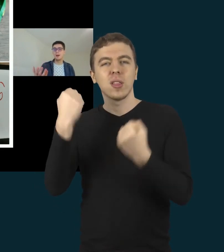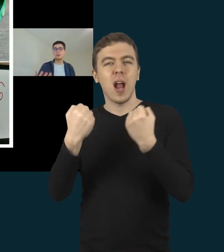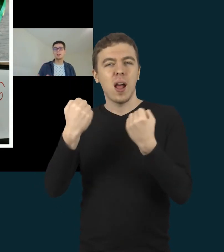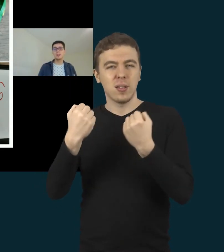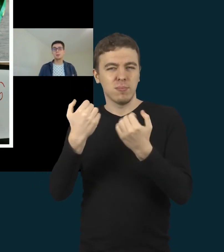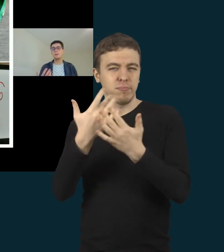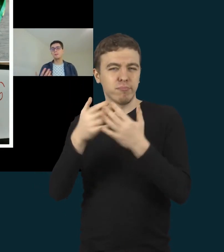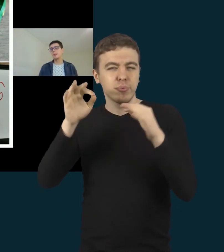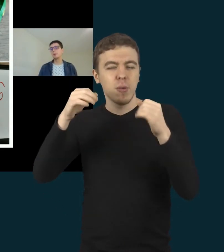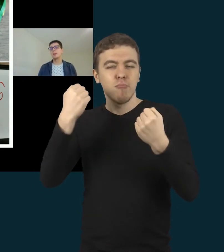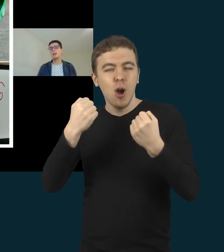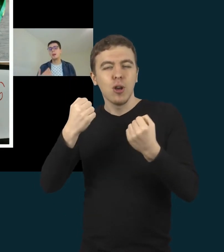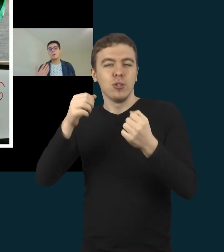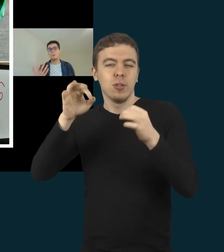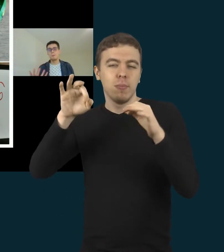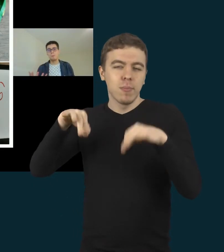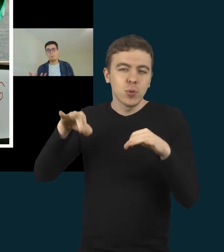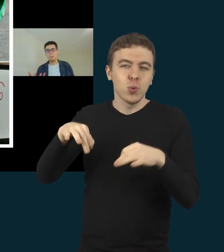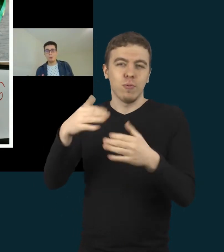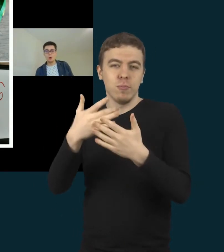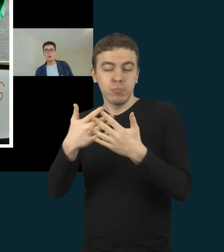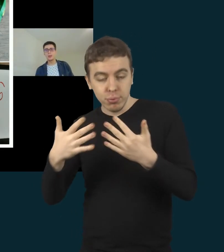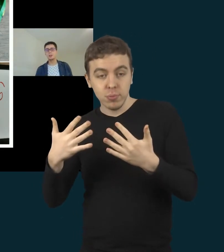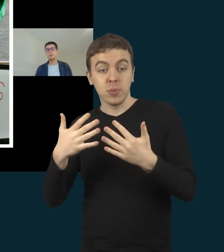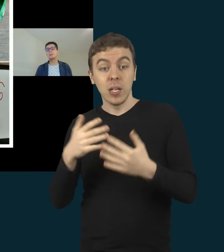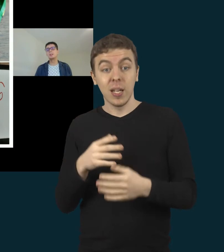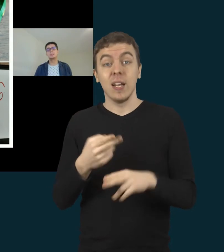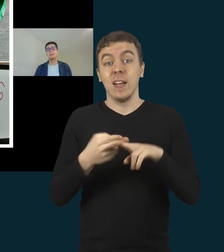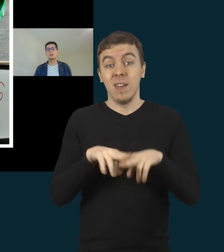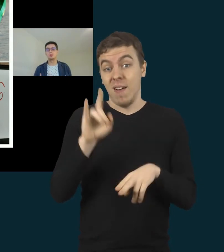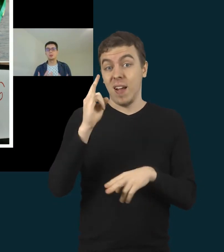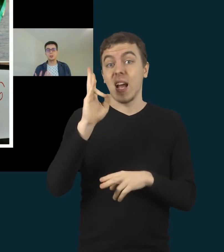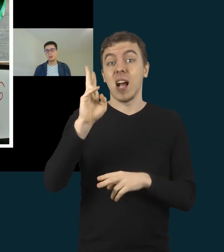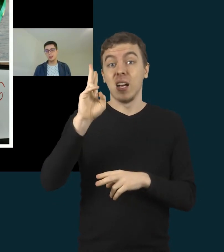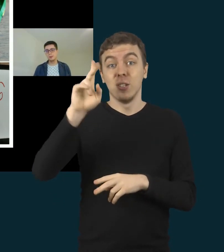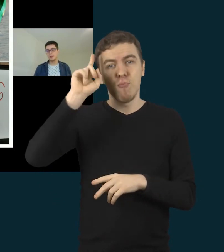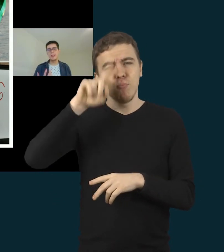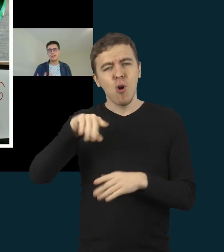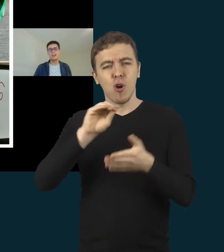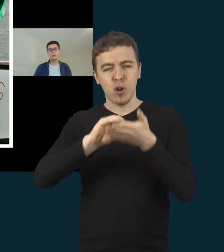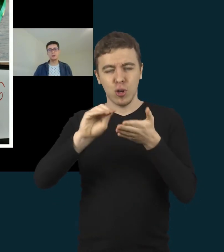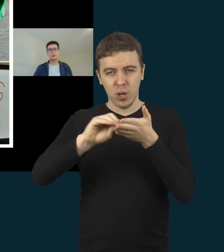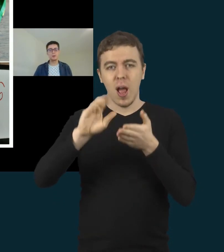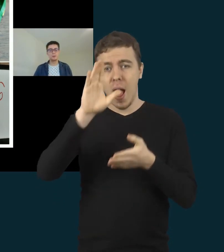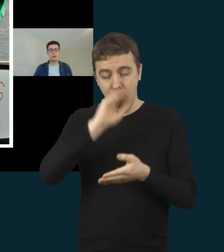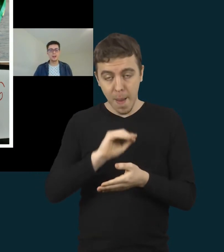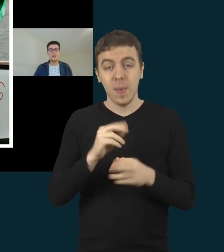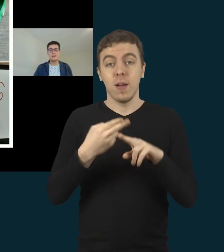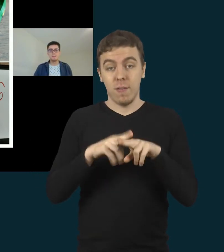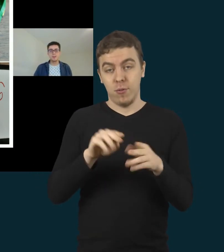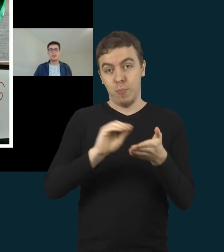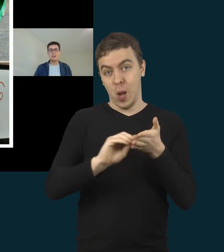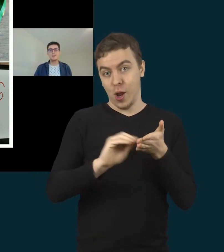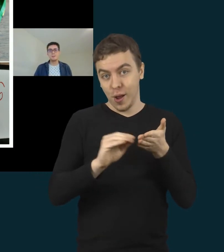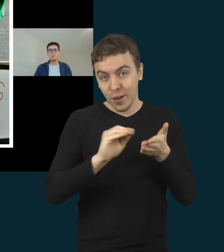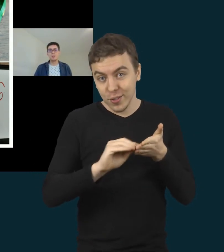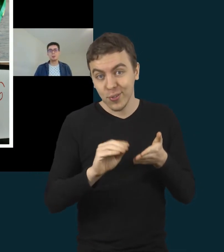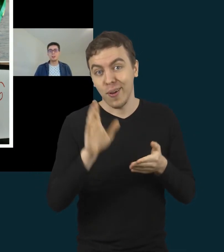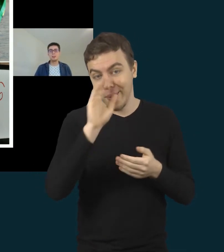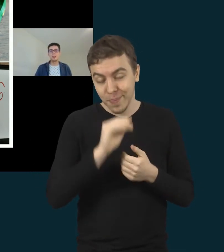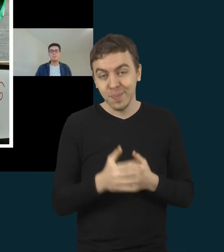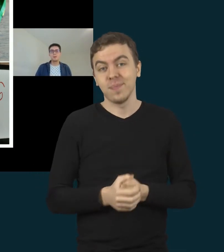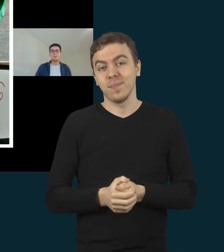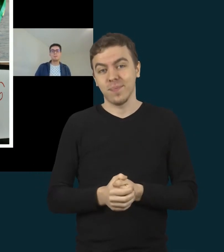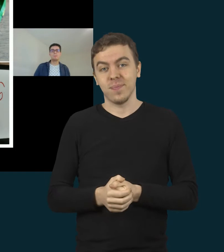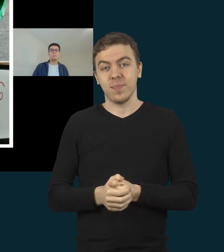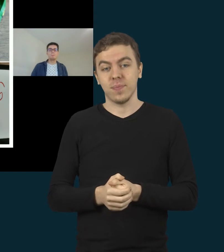matote, kai kurie vaikai, kurie moka rašyti, tai irgi užrašytavo tai, ką jie fotografuoja. Ir būtent